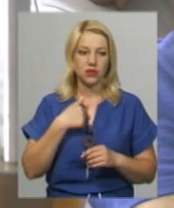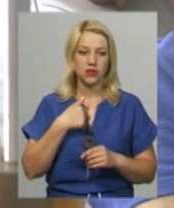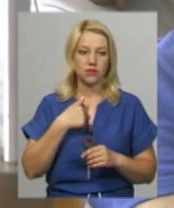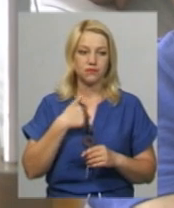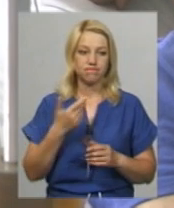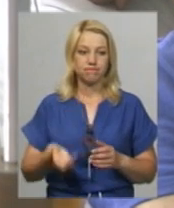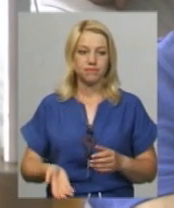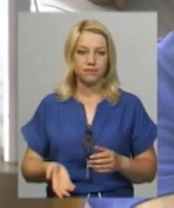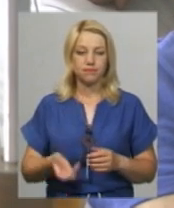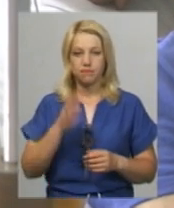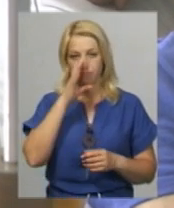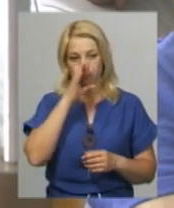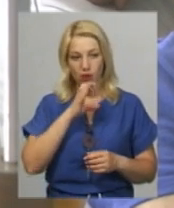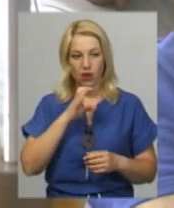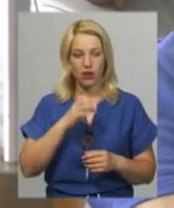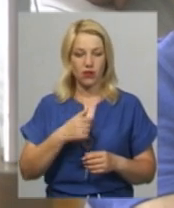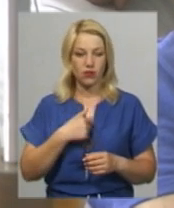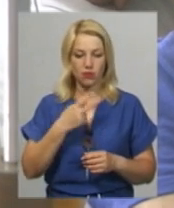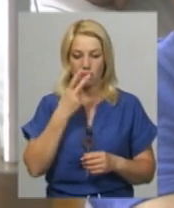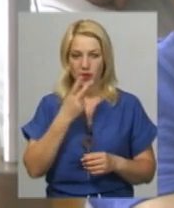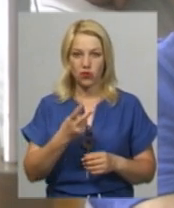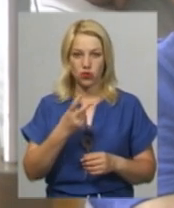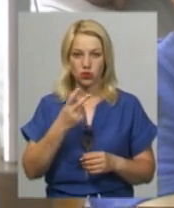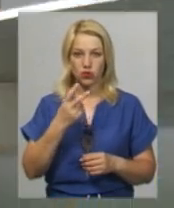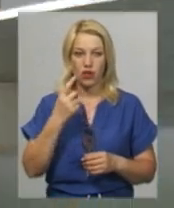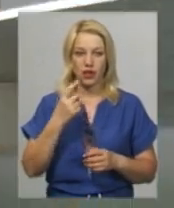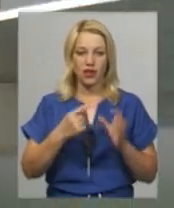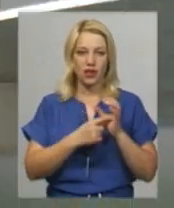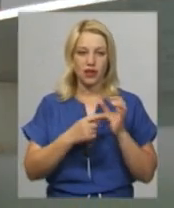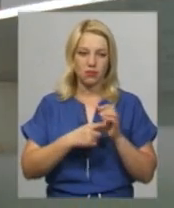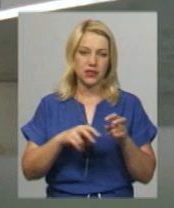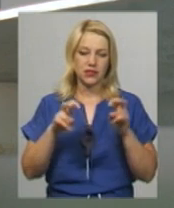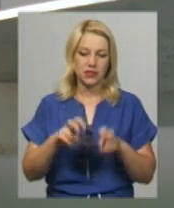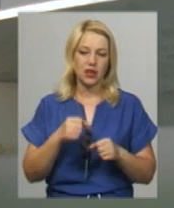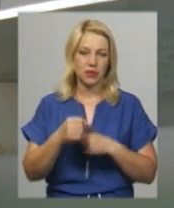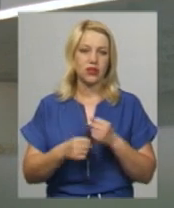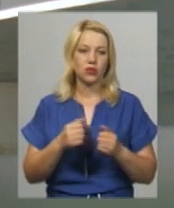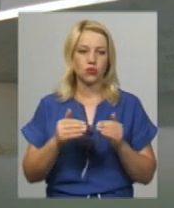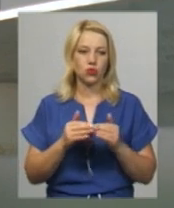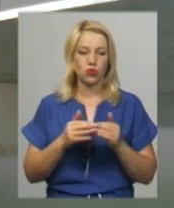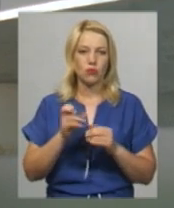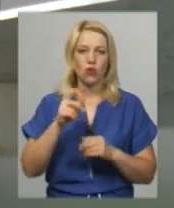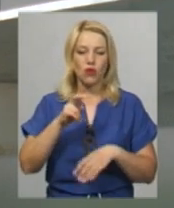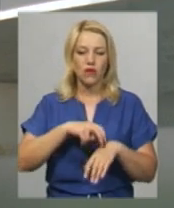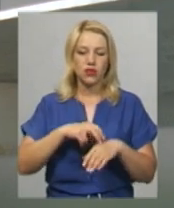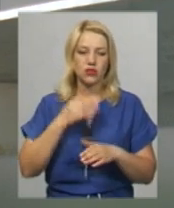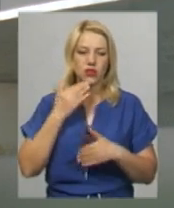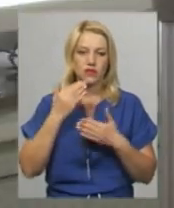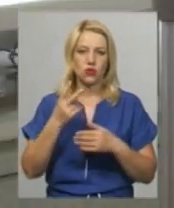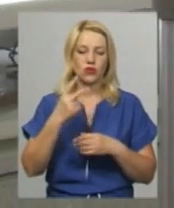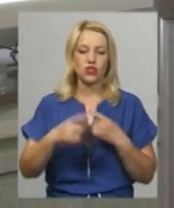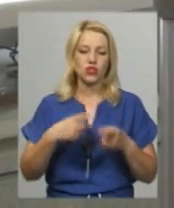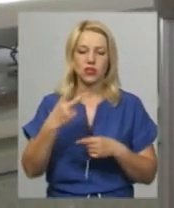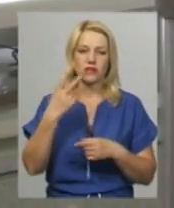погано, я погано грибі бачу, давай сідаємо, йдемо додому. До фельдшера села Лесець з Дунаєвецького району він звернувся за два дні після